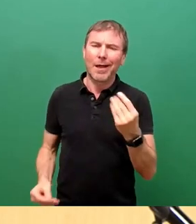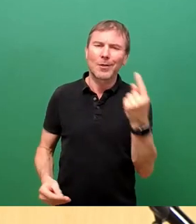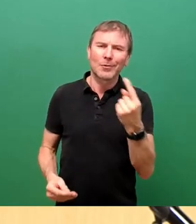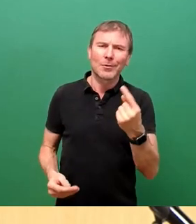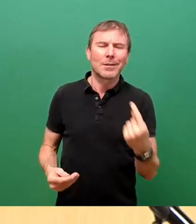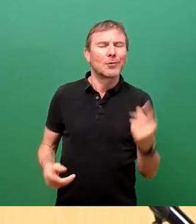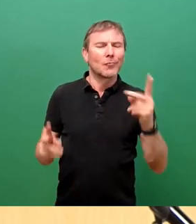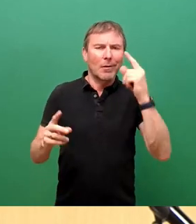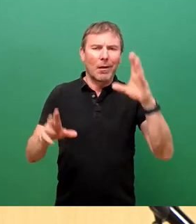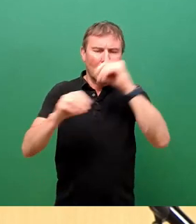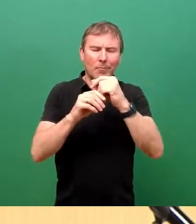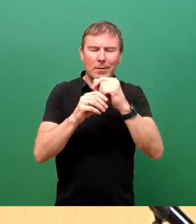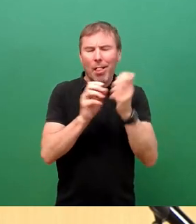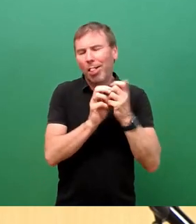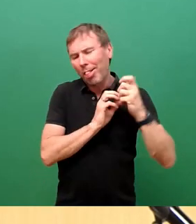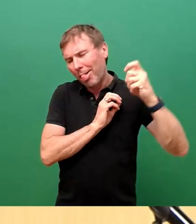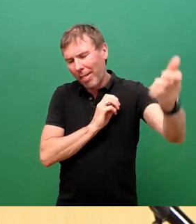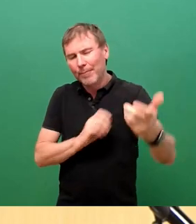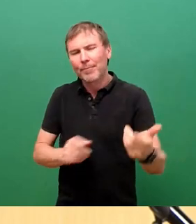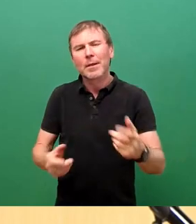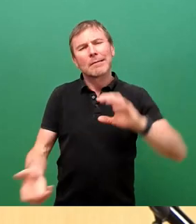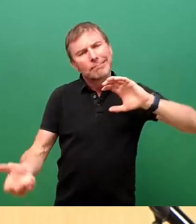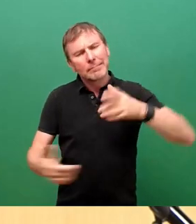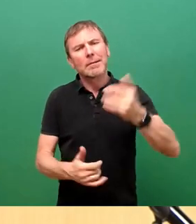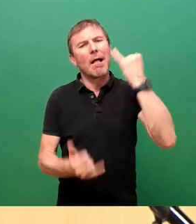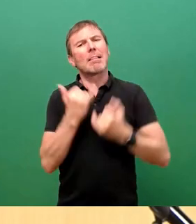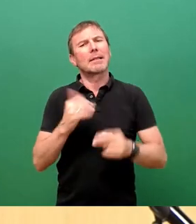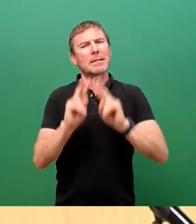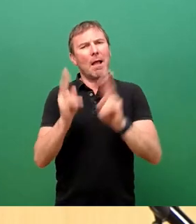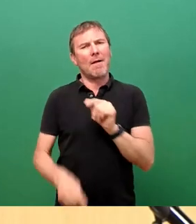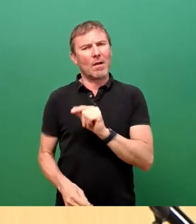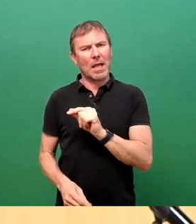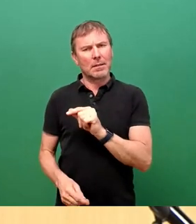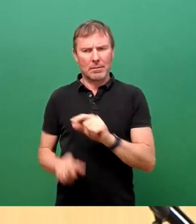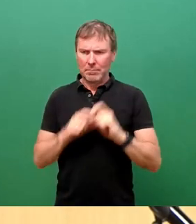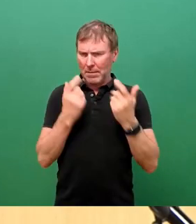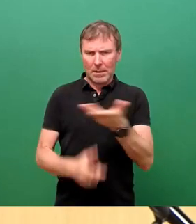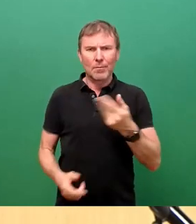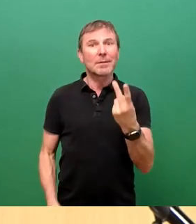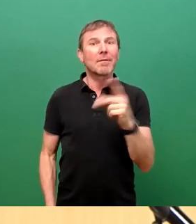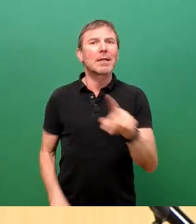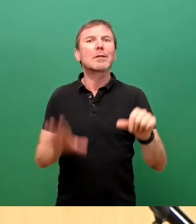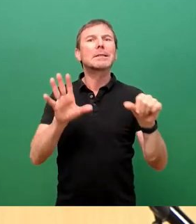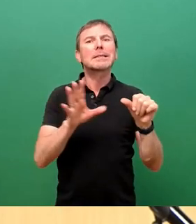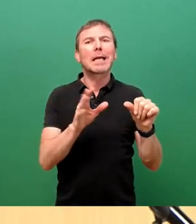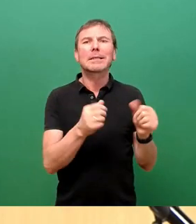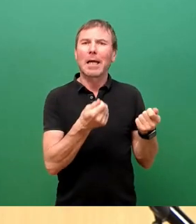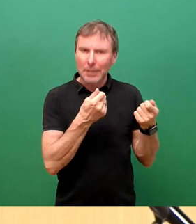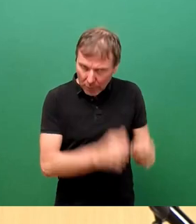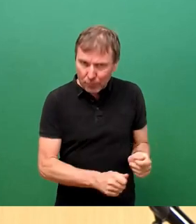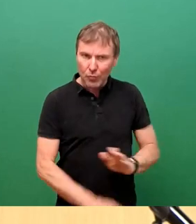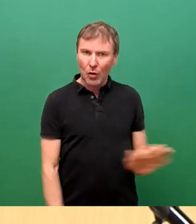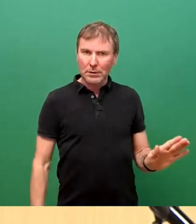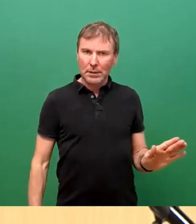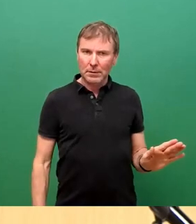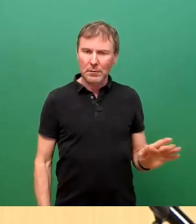sprengen. Nur ganz kurz so viel. Die letzte Variante wurde in diesem Gremium hier 2016 beschlossen. Zuvor hatte Rot